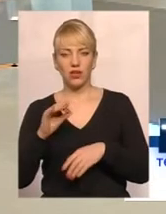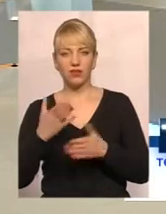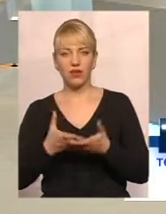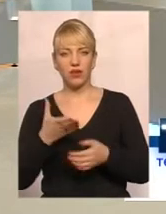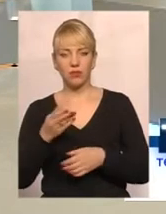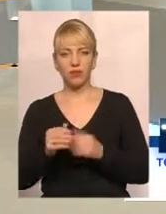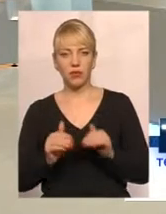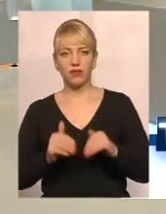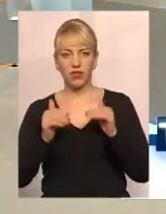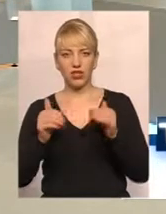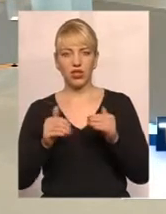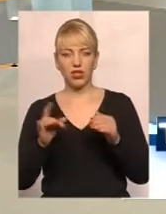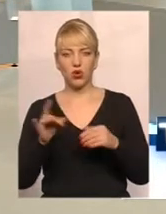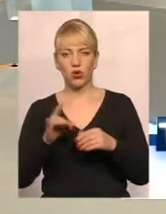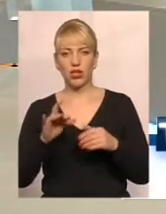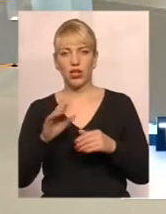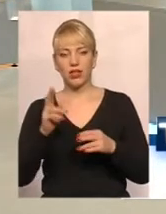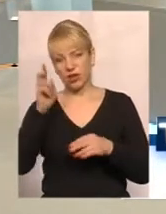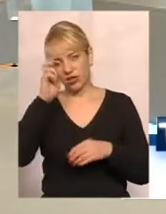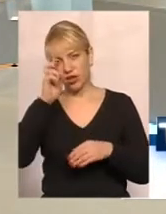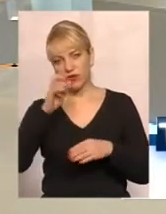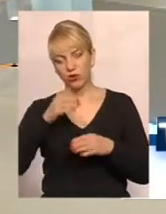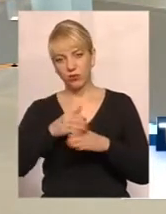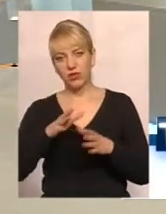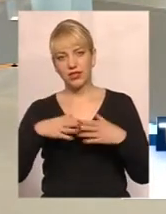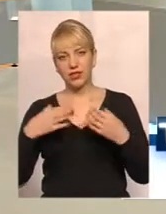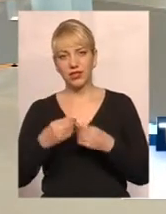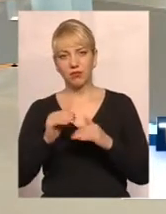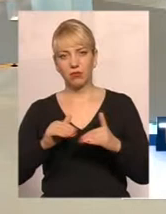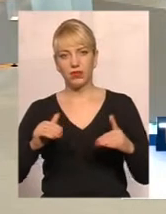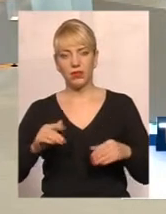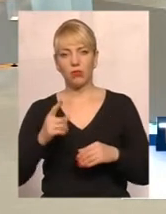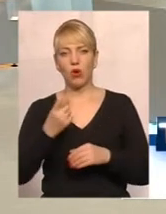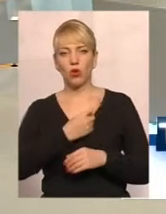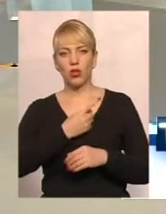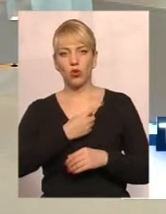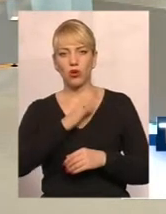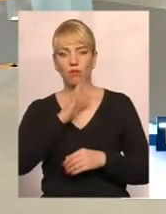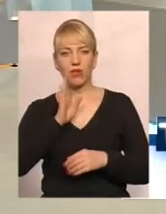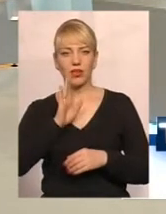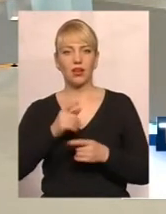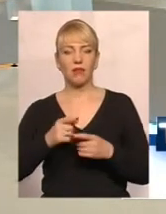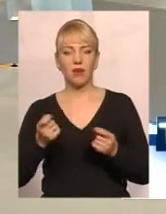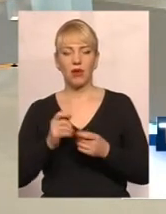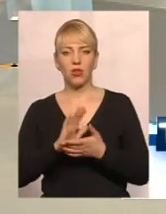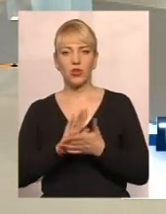підвищені розміри державної допомоги з сім'ям, з дітьми, одиноким матерям, малозабезпеченим сім'ям, на дітей,